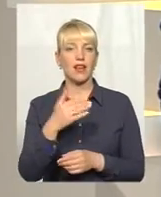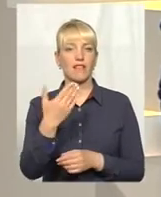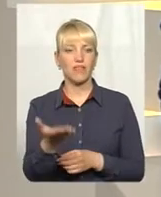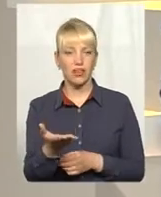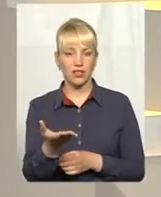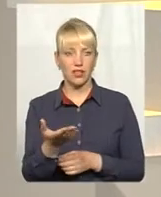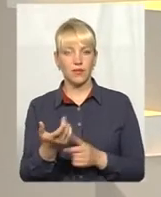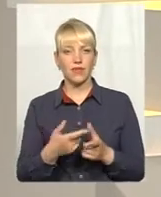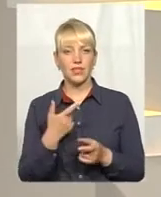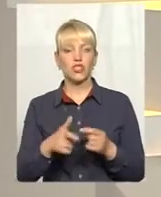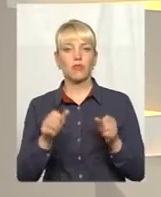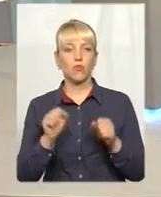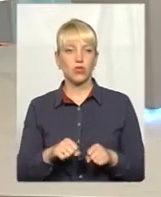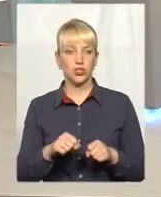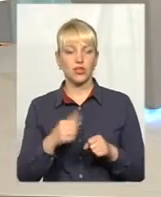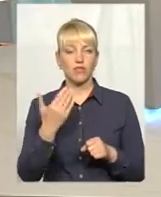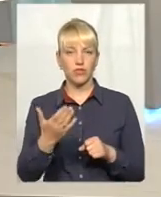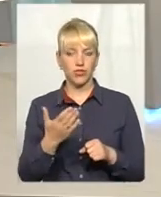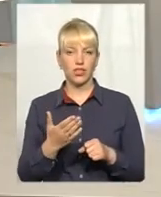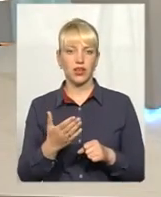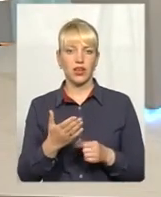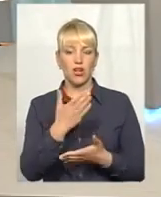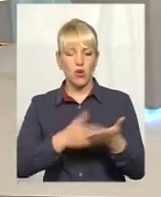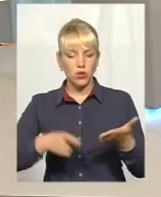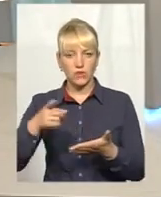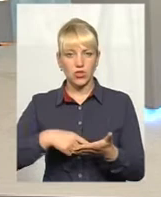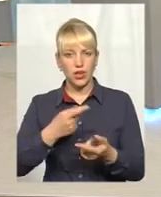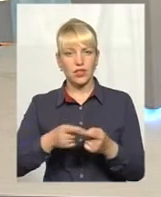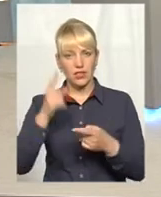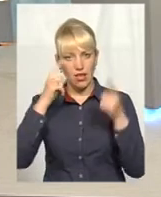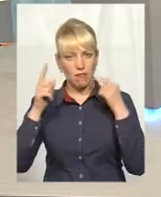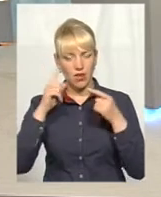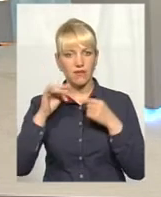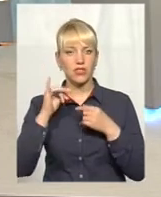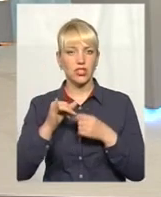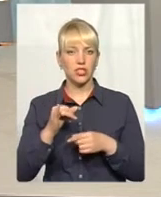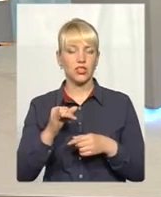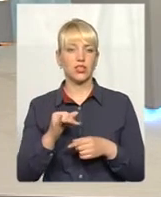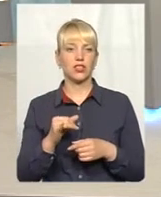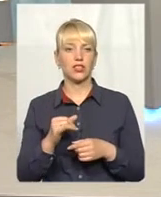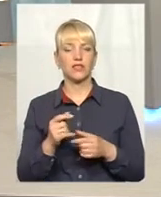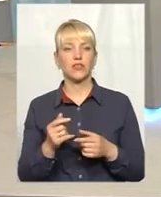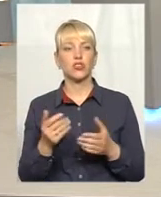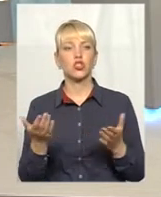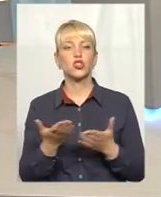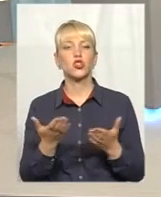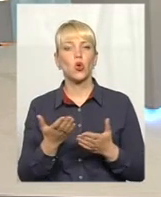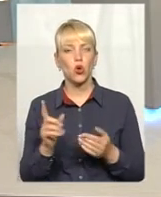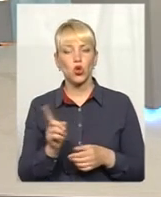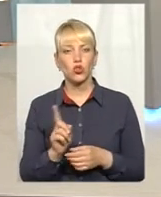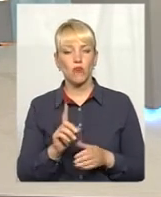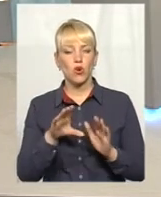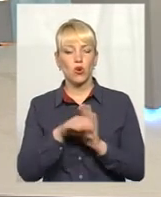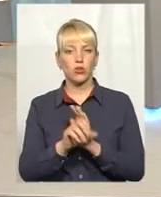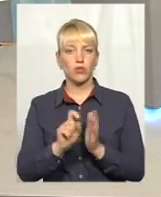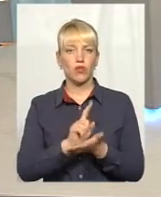чи можете розвінчати цей міф хмельницький? І що входитиме